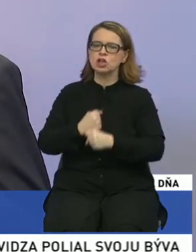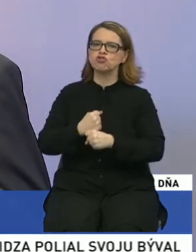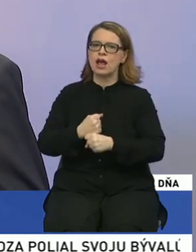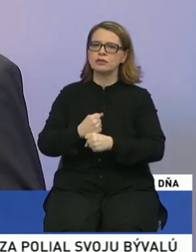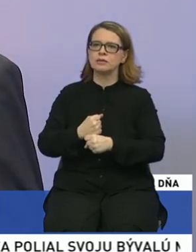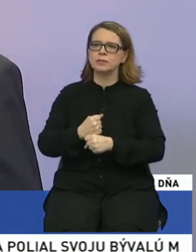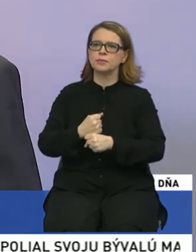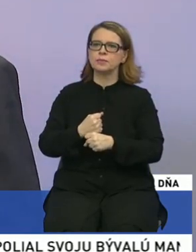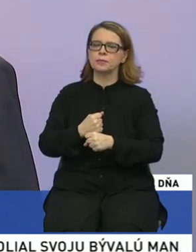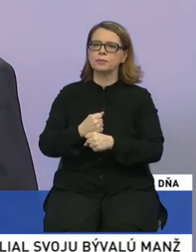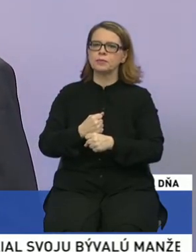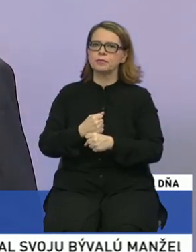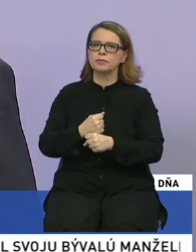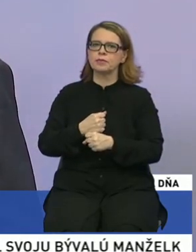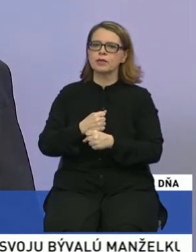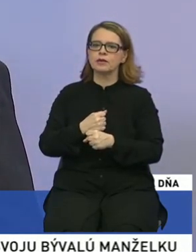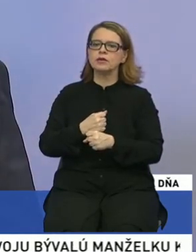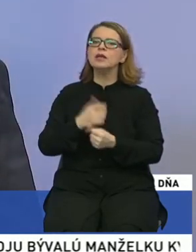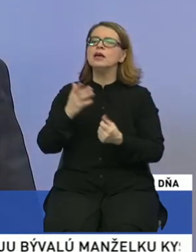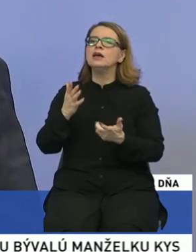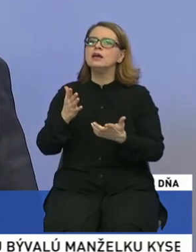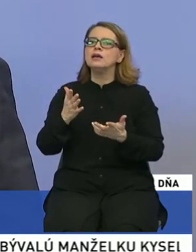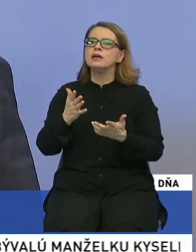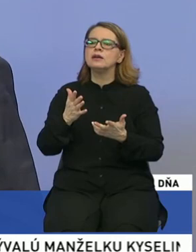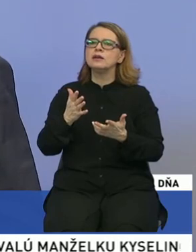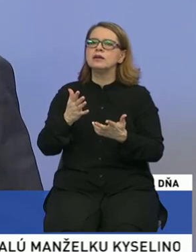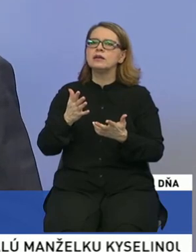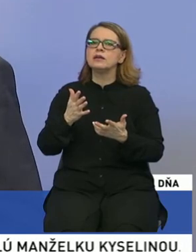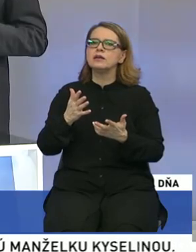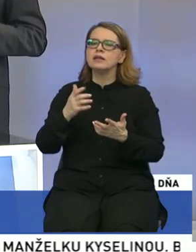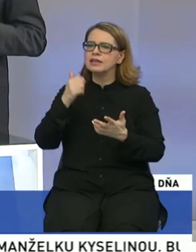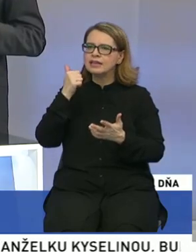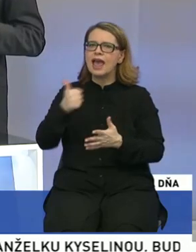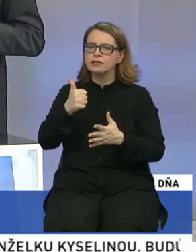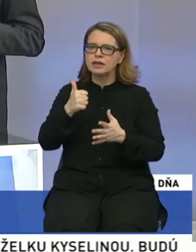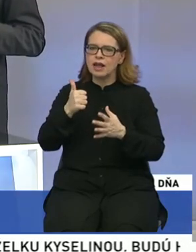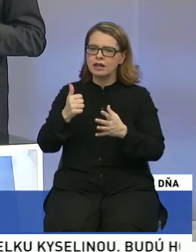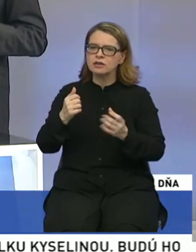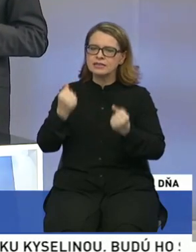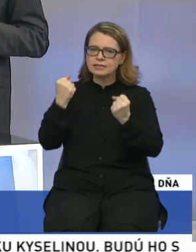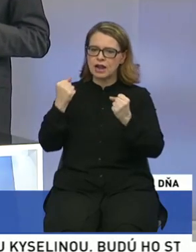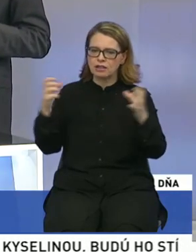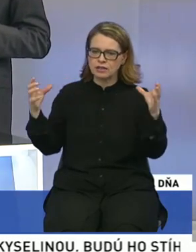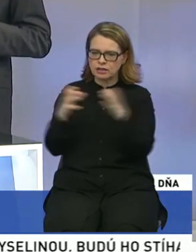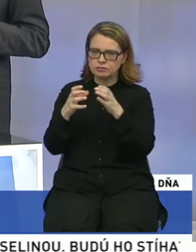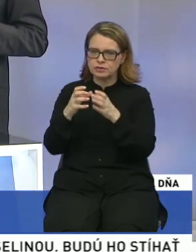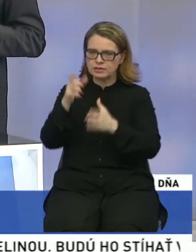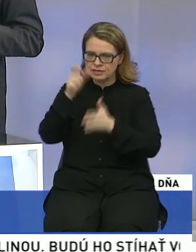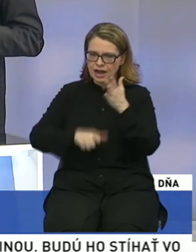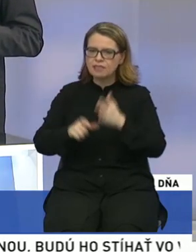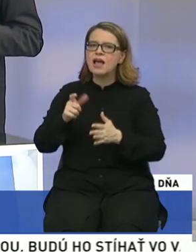nie homogénu nejaký princíp jednej strany, ale naozaj princíp